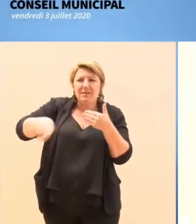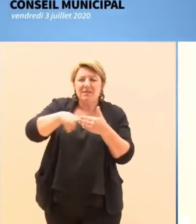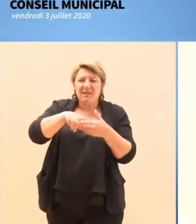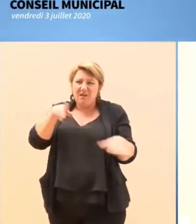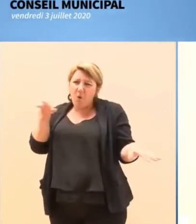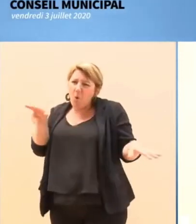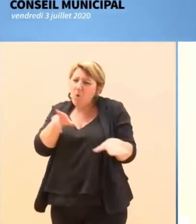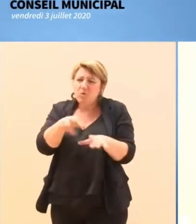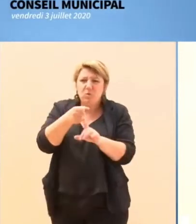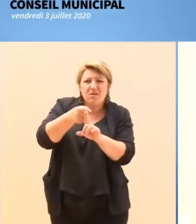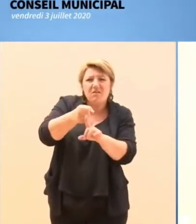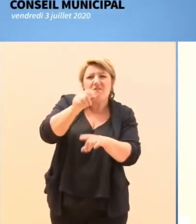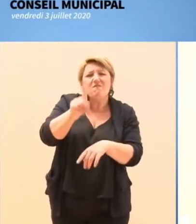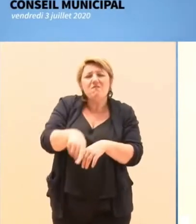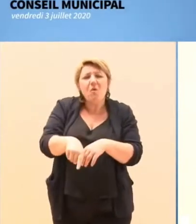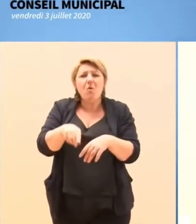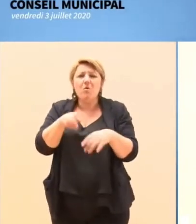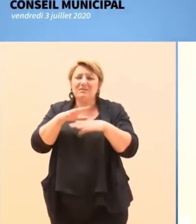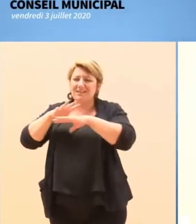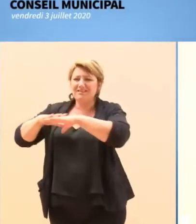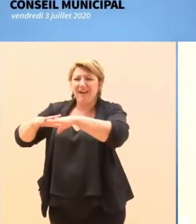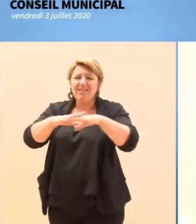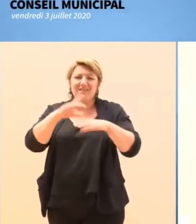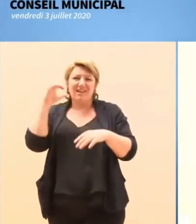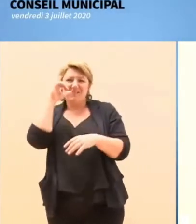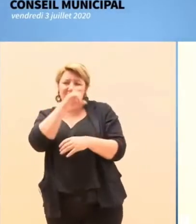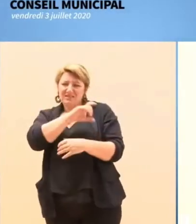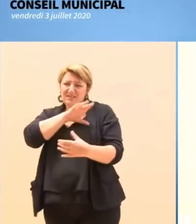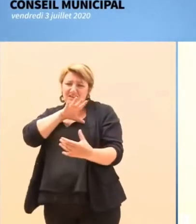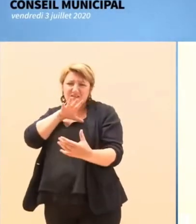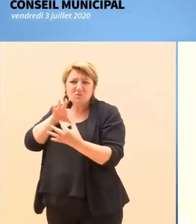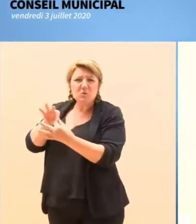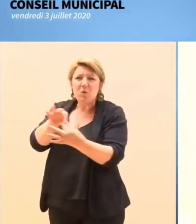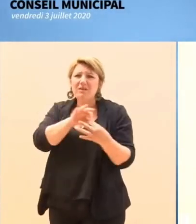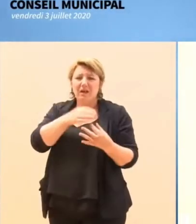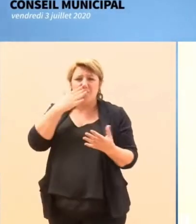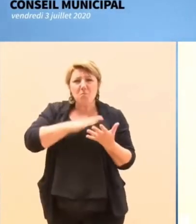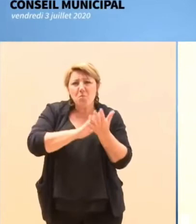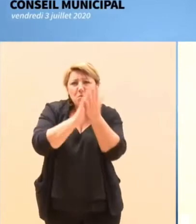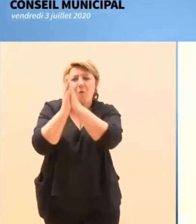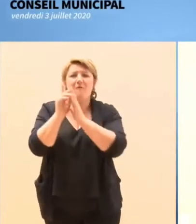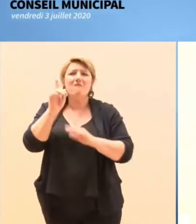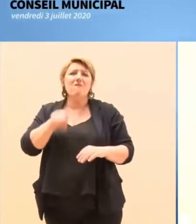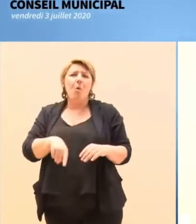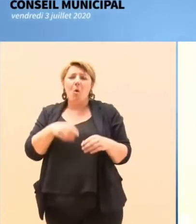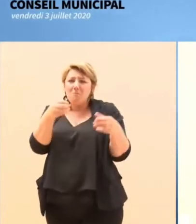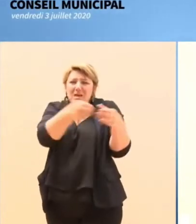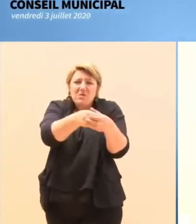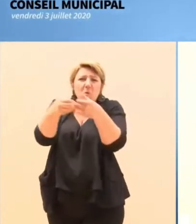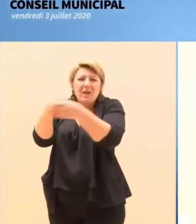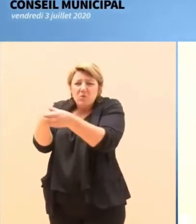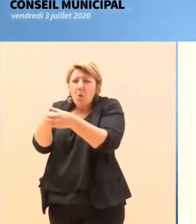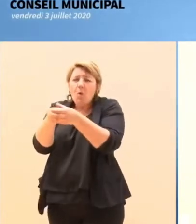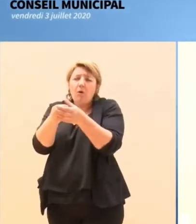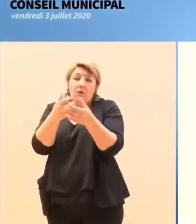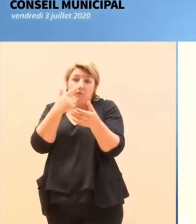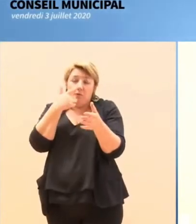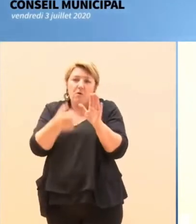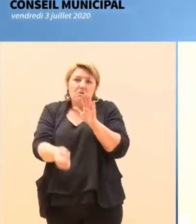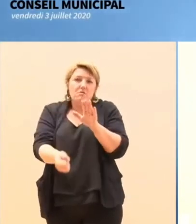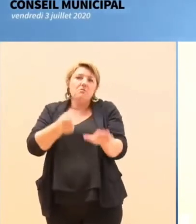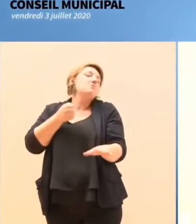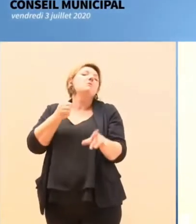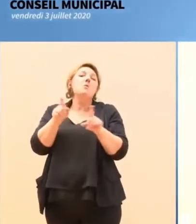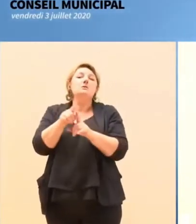active avec les quartiers en difficulté, faire reculer la ghettoïsation, ne pas manquer, cet été qui arrive,